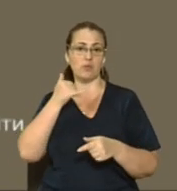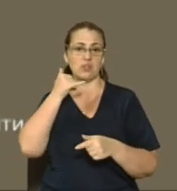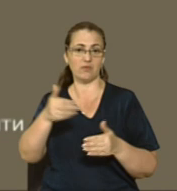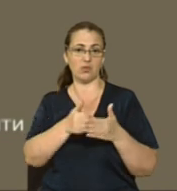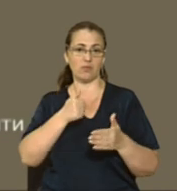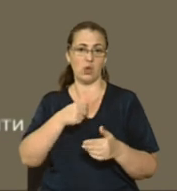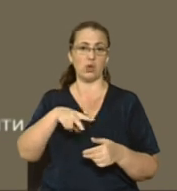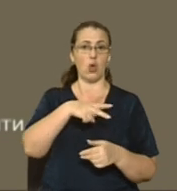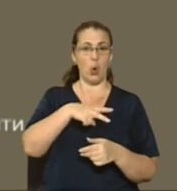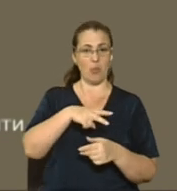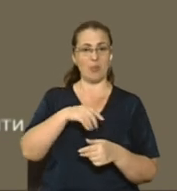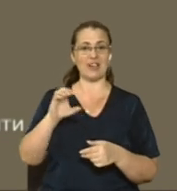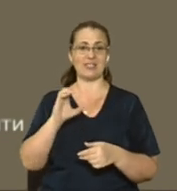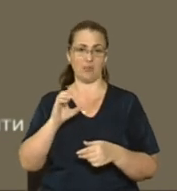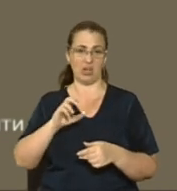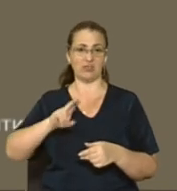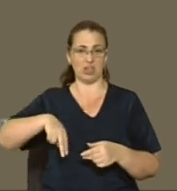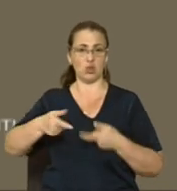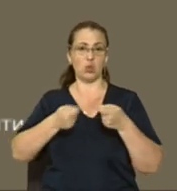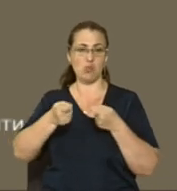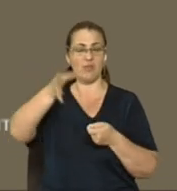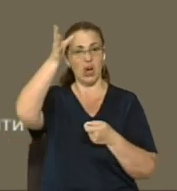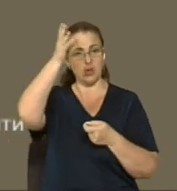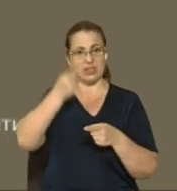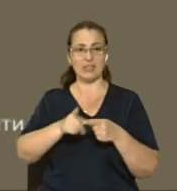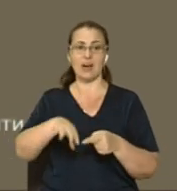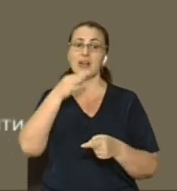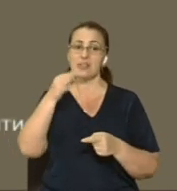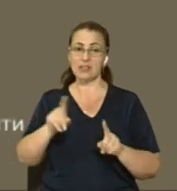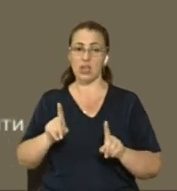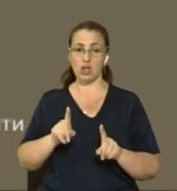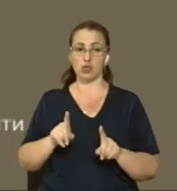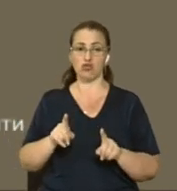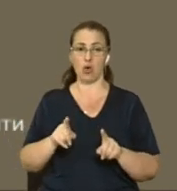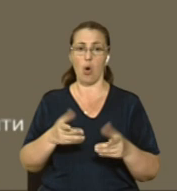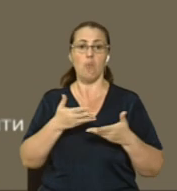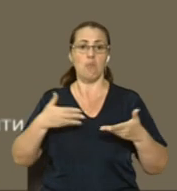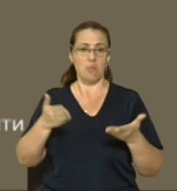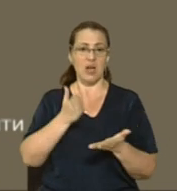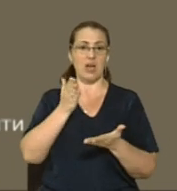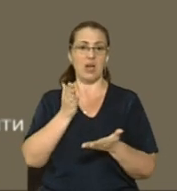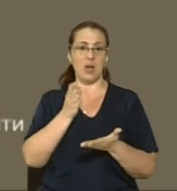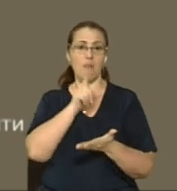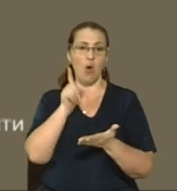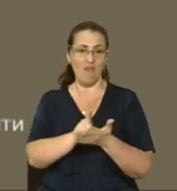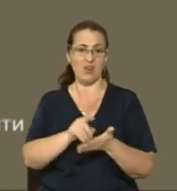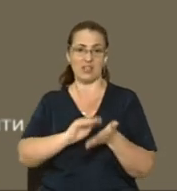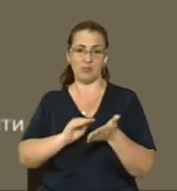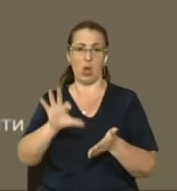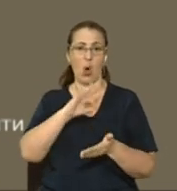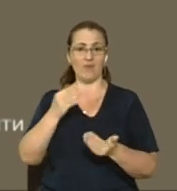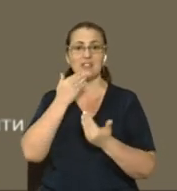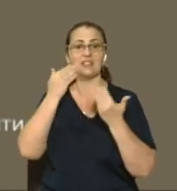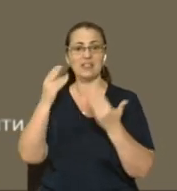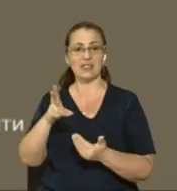директора управління освіти, яка сказала про те, що ми маємо звати офіційний запит на те,